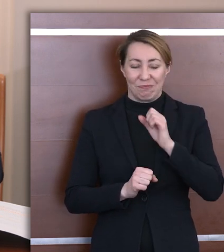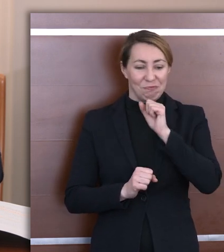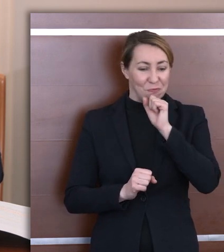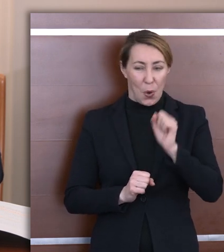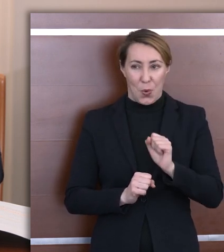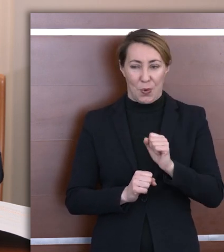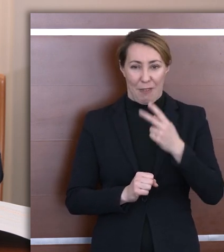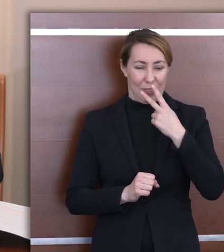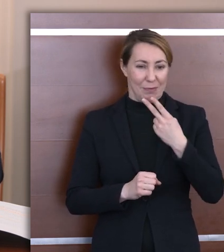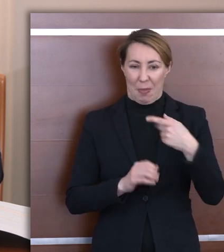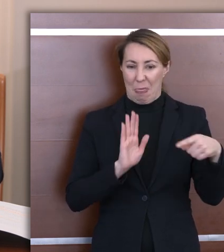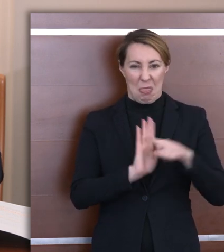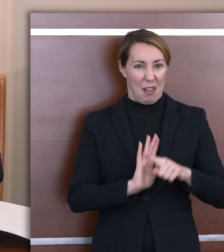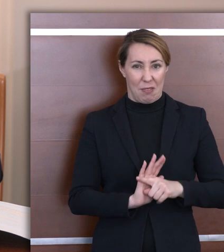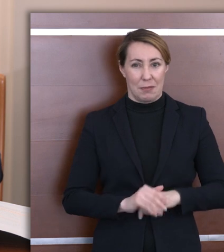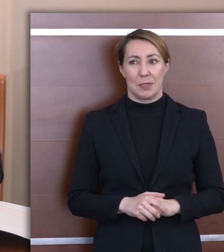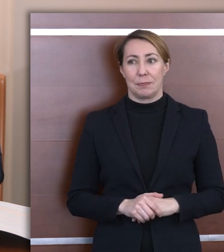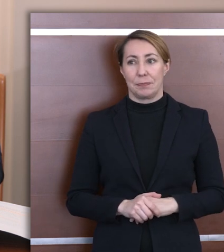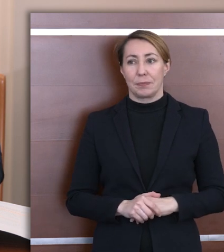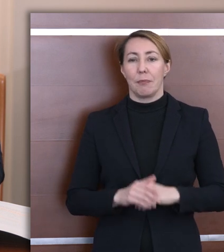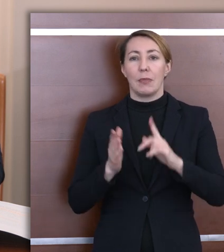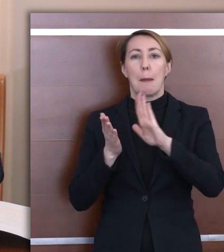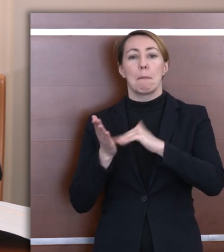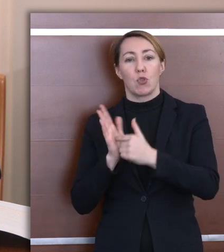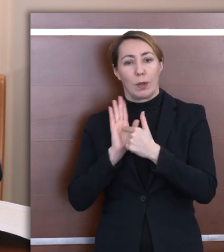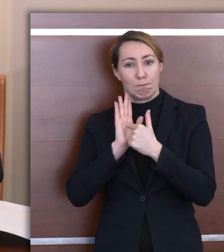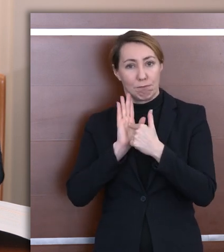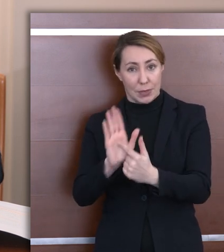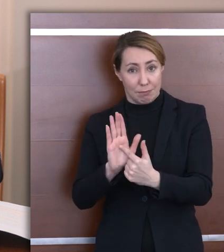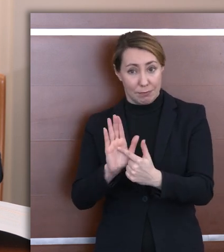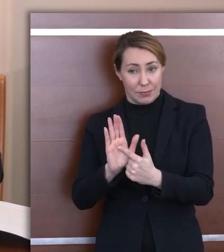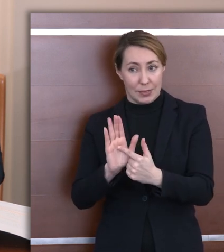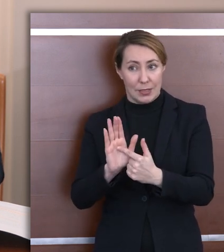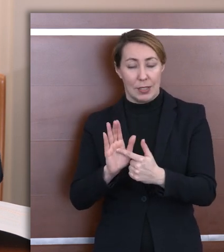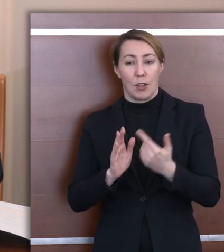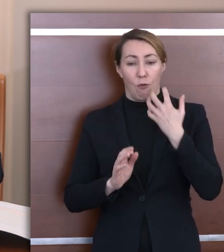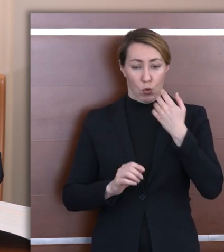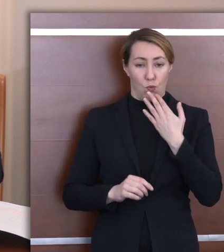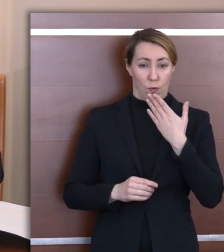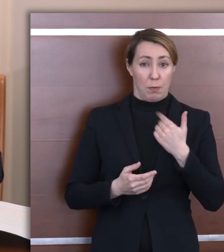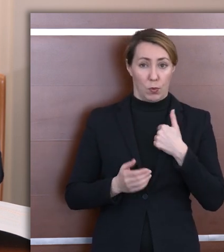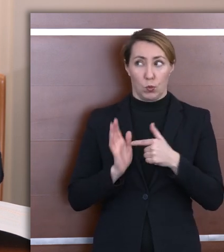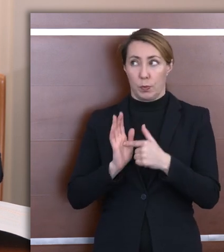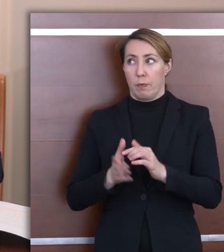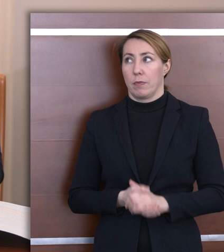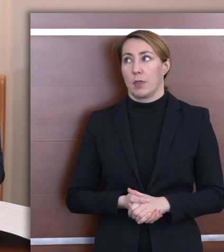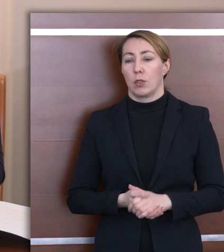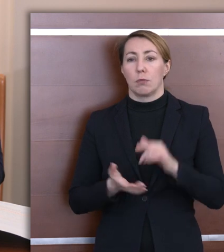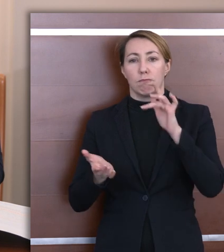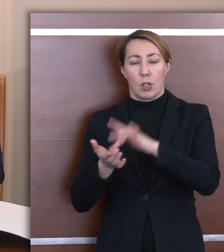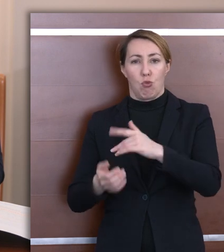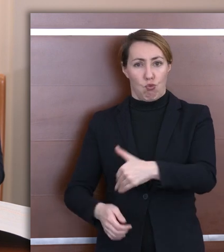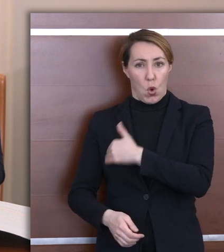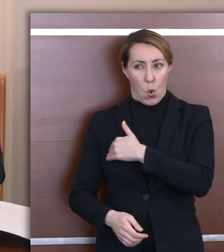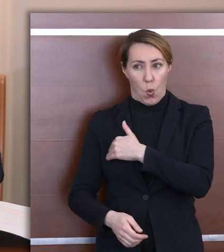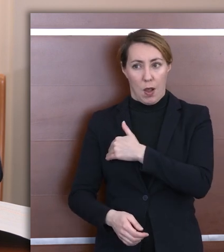niekorzystnie. Konkretny przykład, o którym Państwu już wspominałam, z konkretnej szkoły.